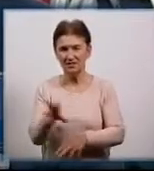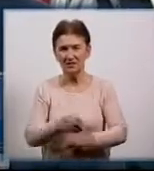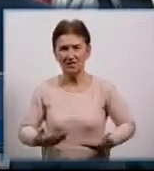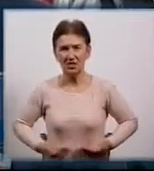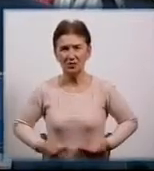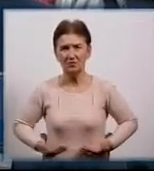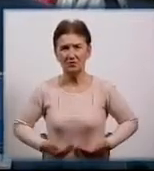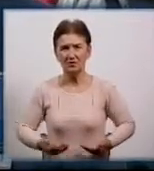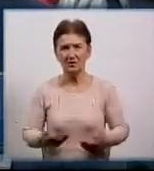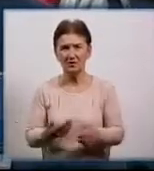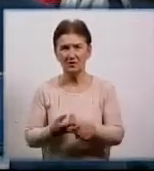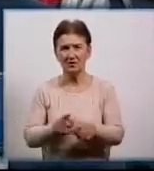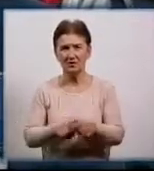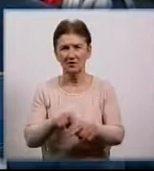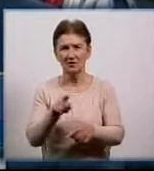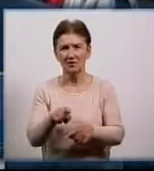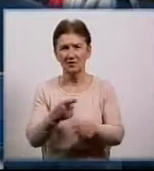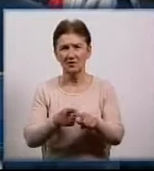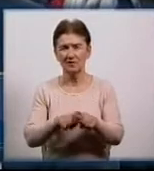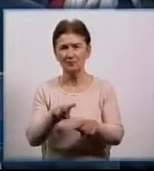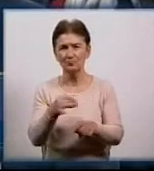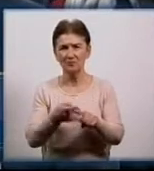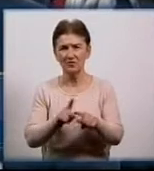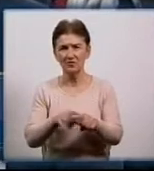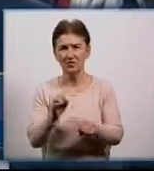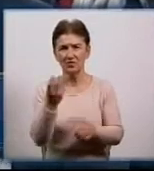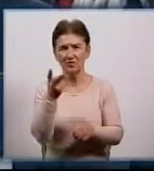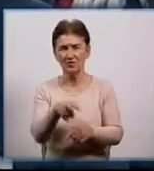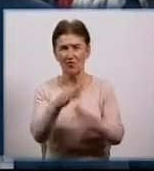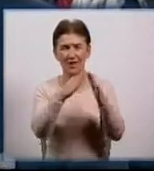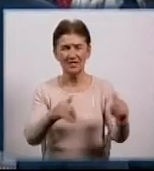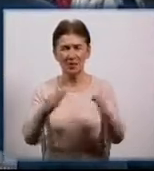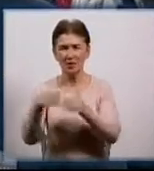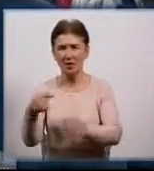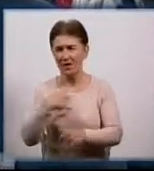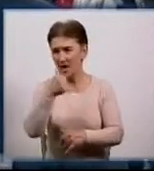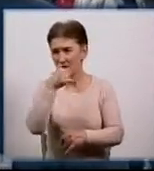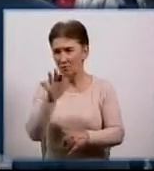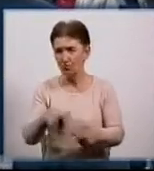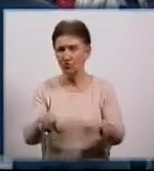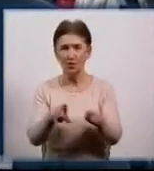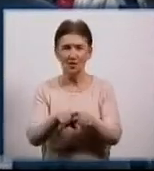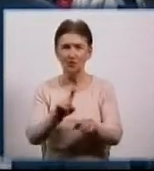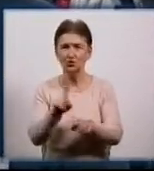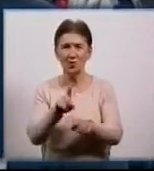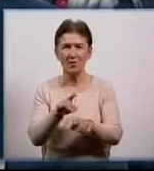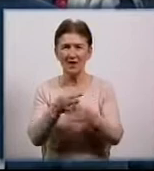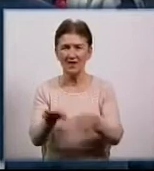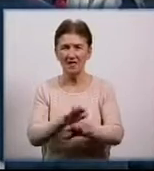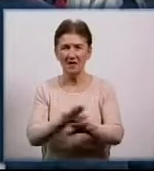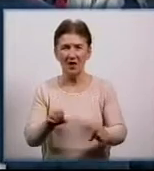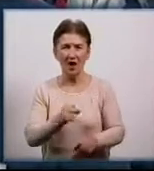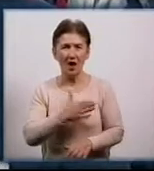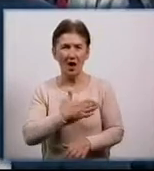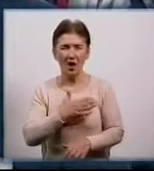Ті, хто були зі мною в цьому таборі, та й в інших, я ще в двох таборах був. Розумієте, я не можу так. Хоч і здоров'я не дозволяє, але ось душа просить